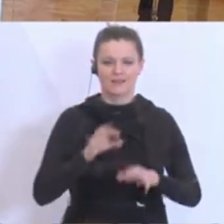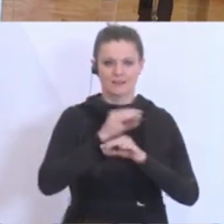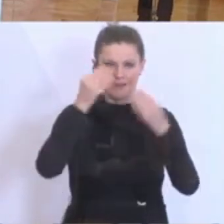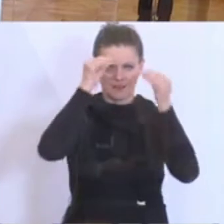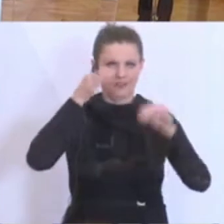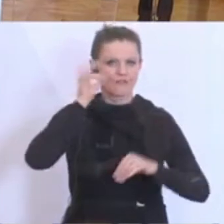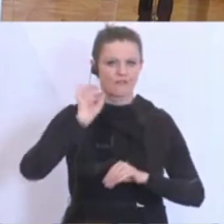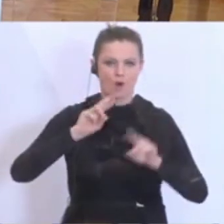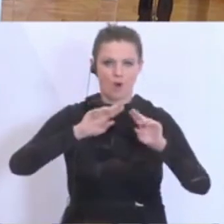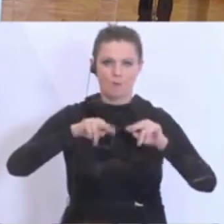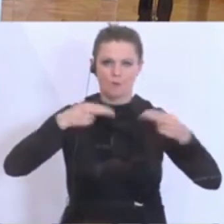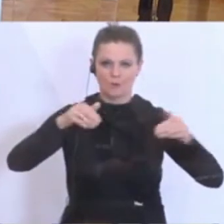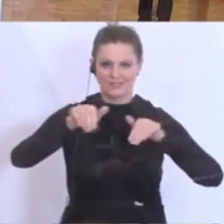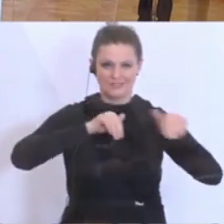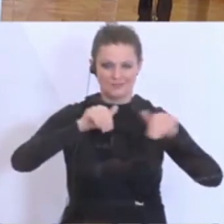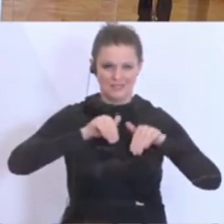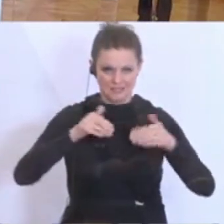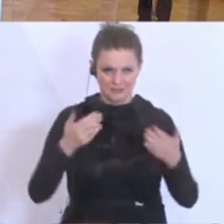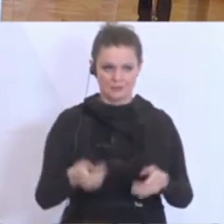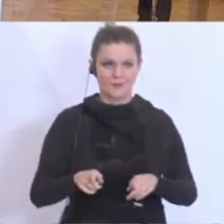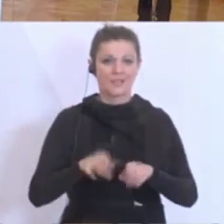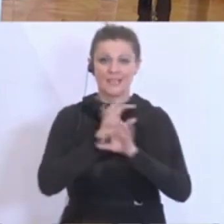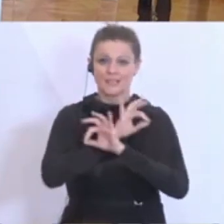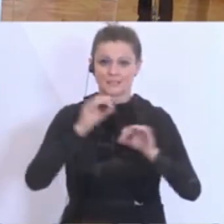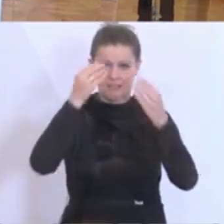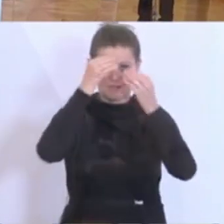Herr General, meine sehr verehrten Damen und Herren.